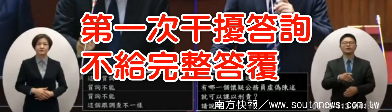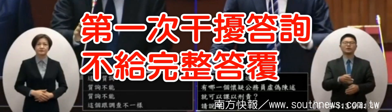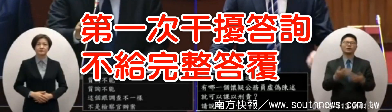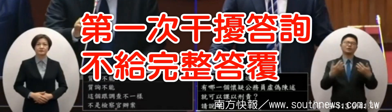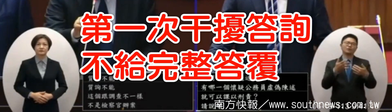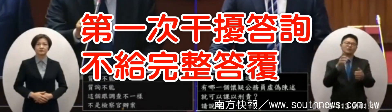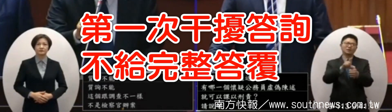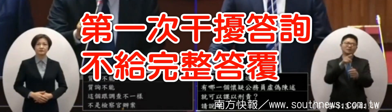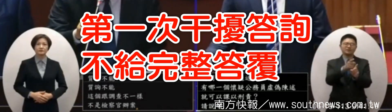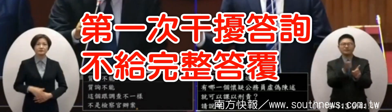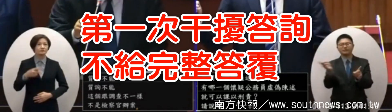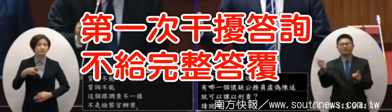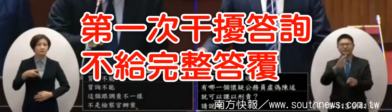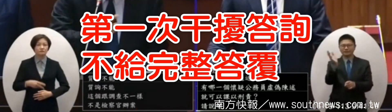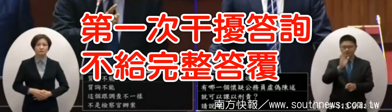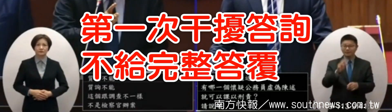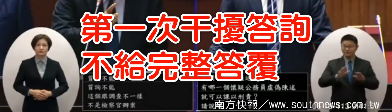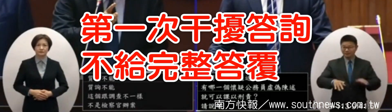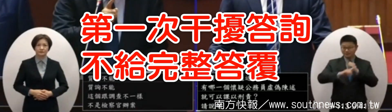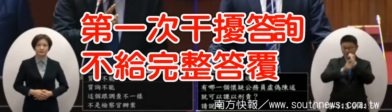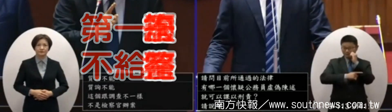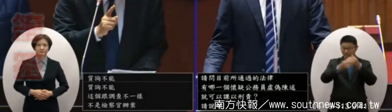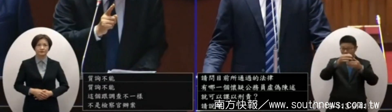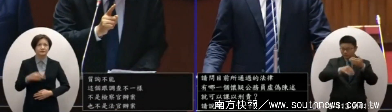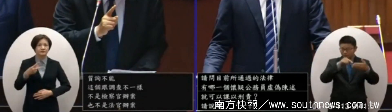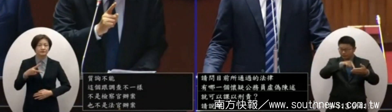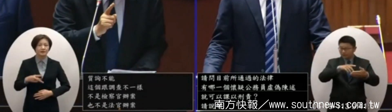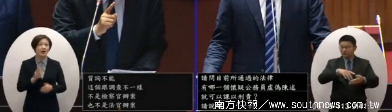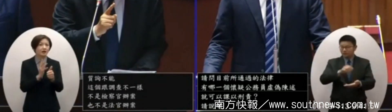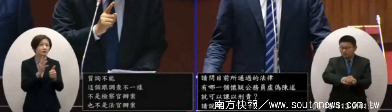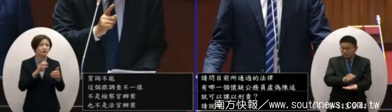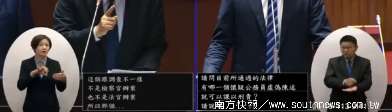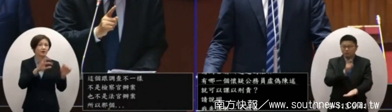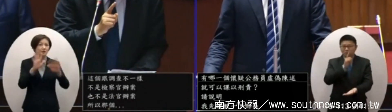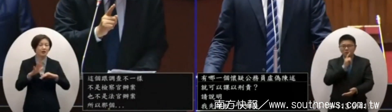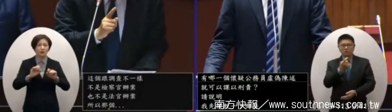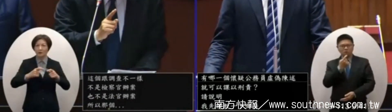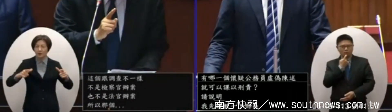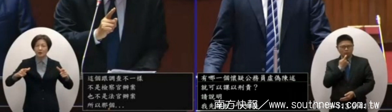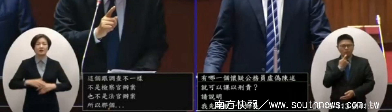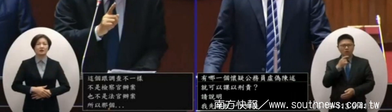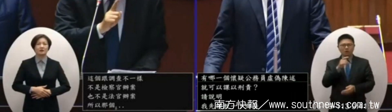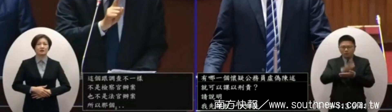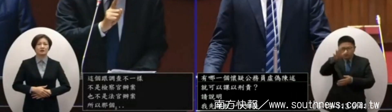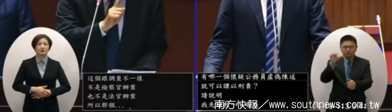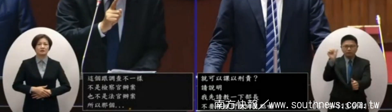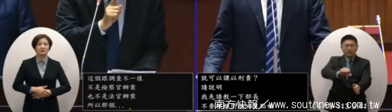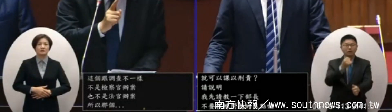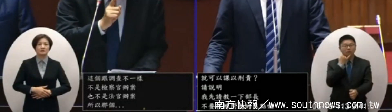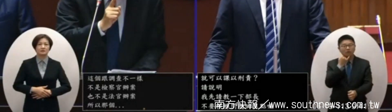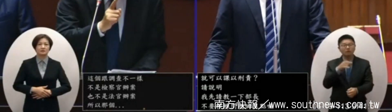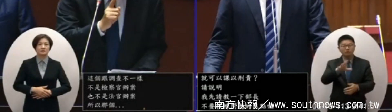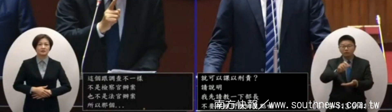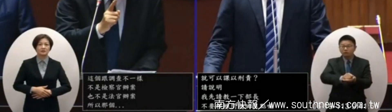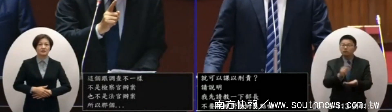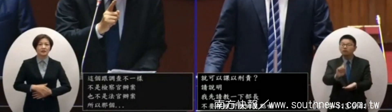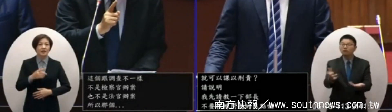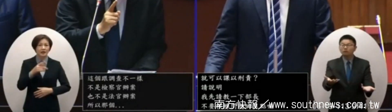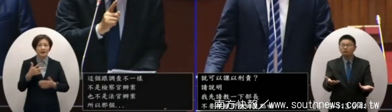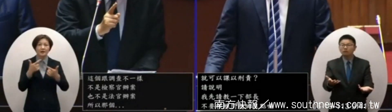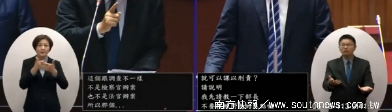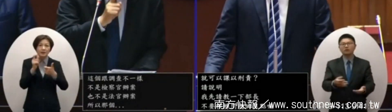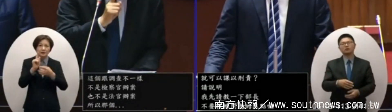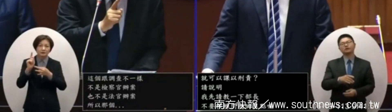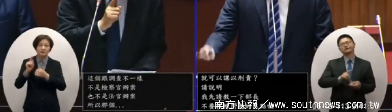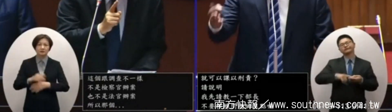的焦點嘛而且那個在這個法條上面哪裡規定華宜就可以刻行責是不是看我們希望那個